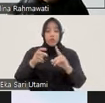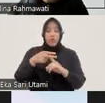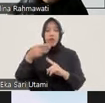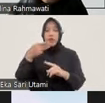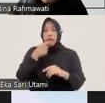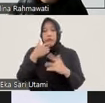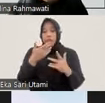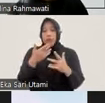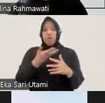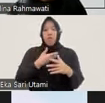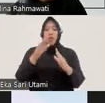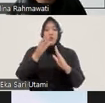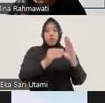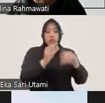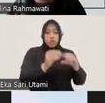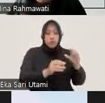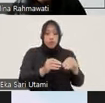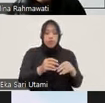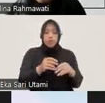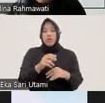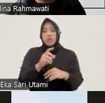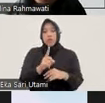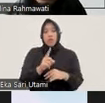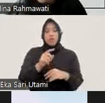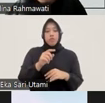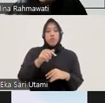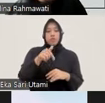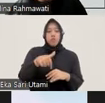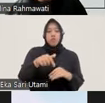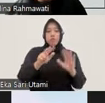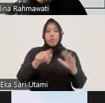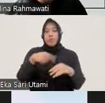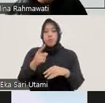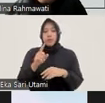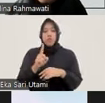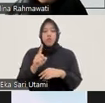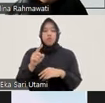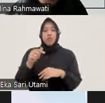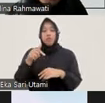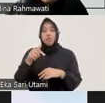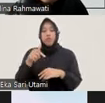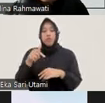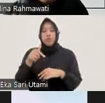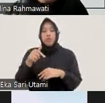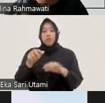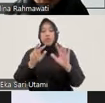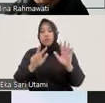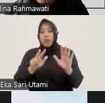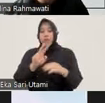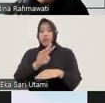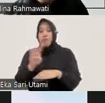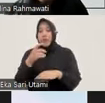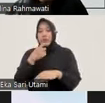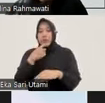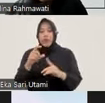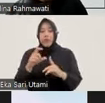menyusun rekomendasi di pasal 178 sampai 180 sampai 184 soal diversi gitu ya